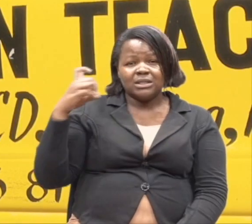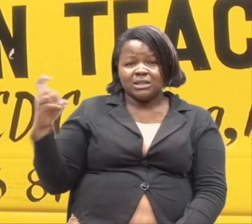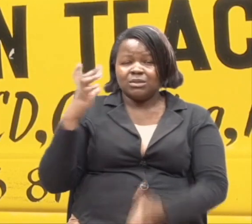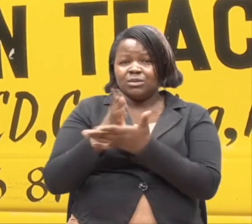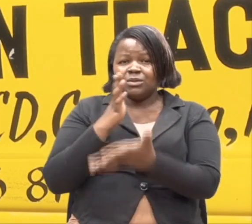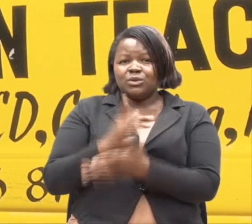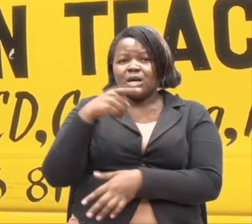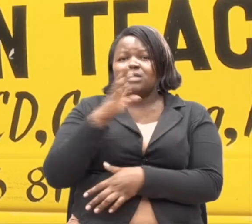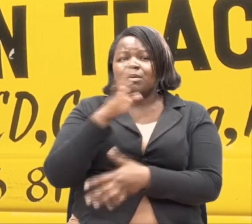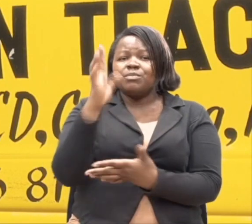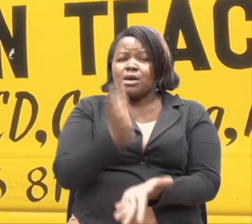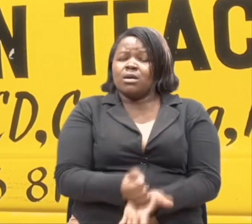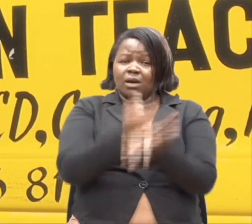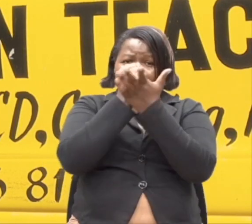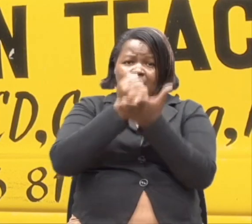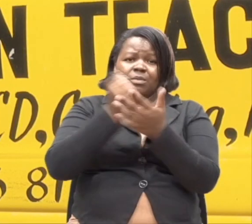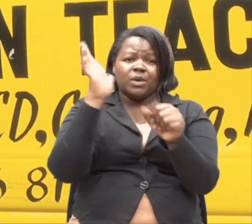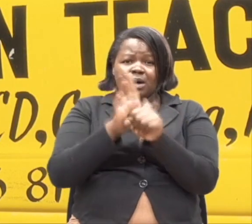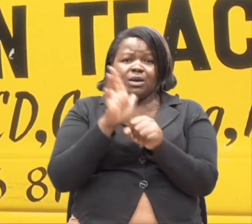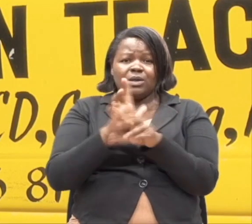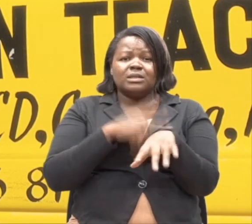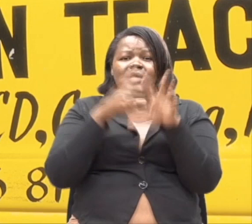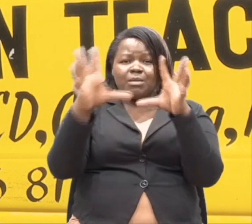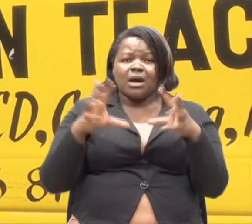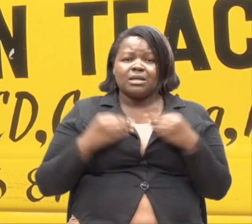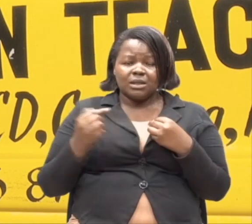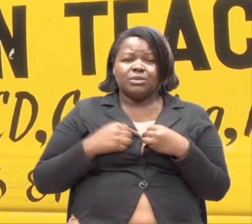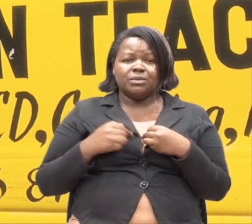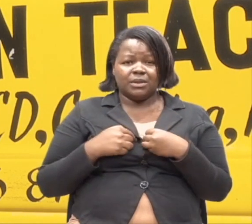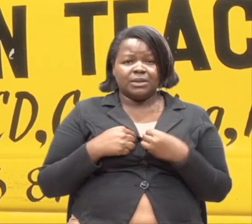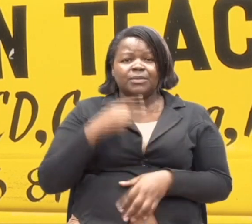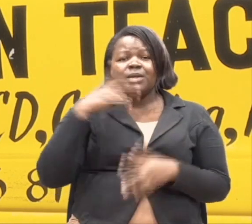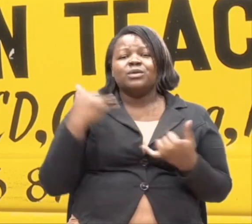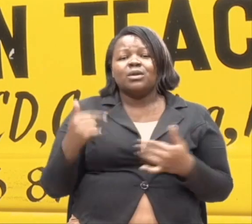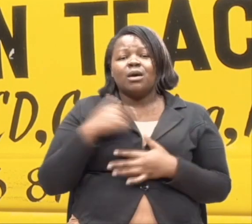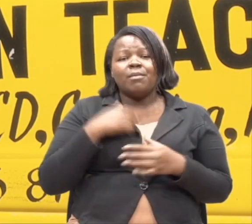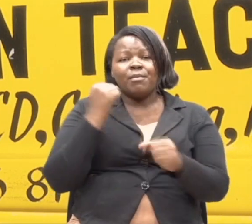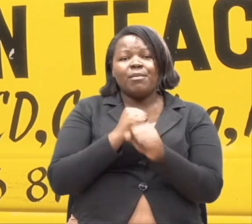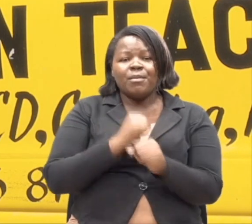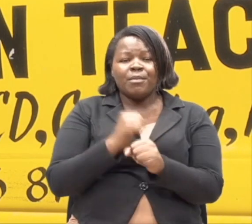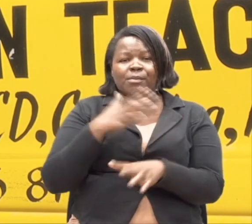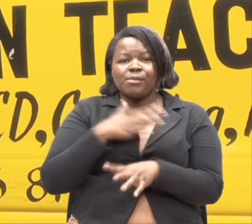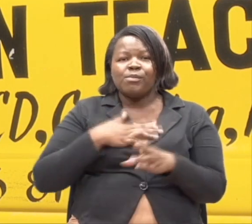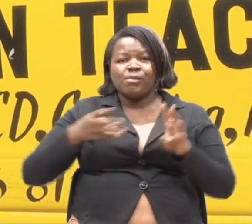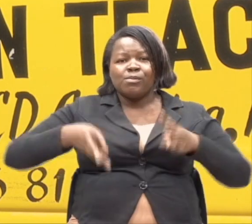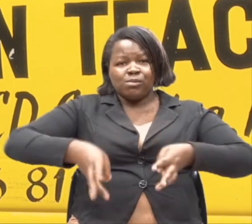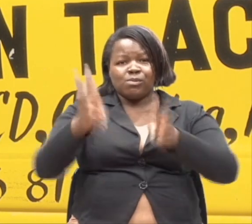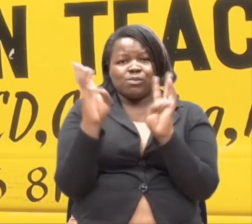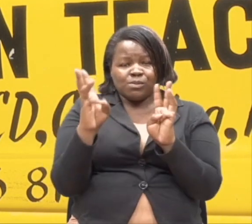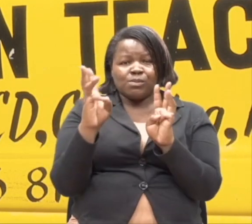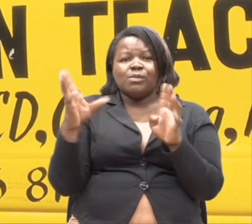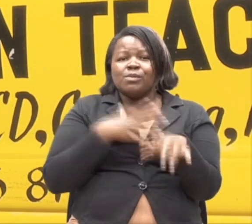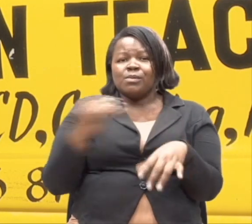imefika. Hamekua wamusada sana. Halipo ni tiki ya vile niribu. Kwa hivyo ni dijitenge zezezea bonga point. Narudia